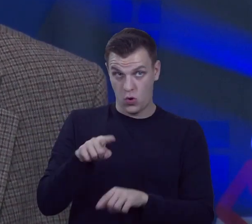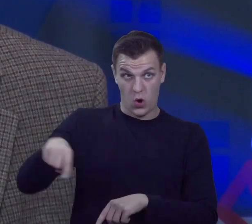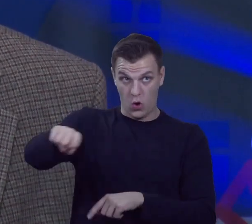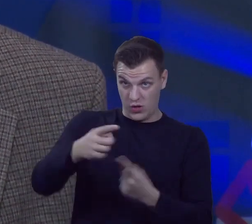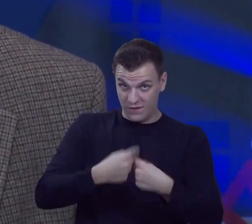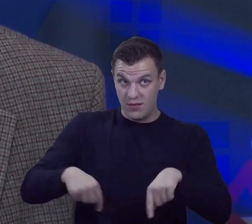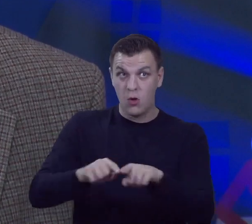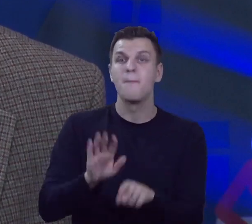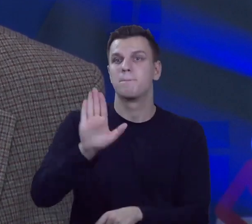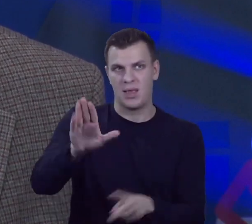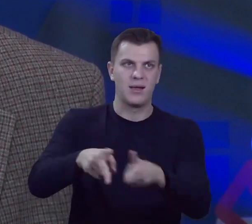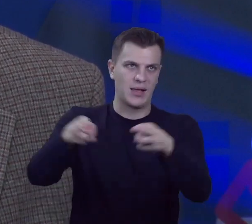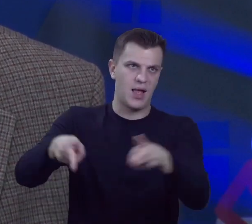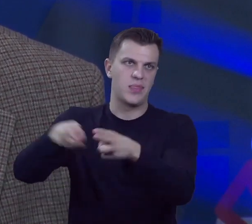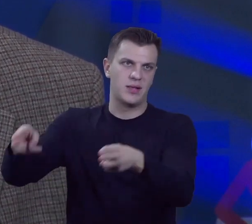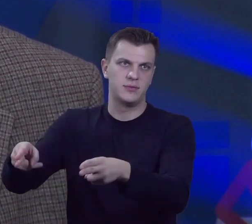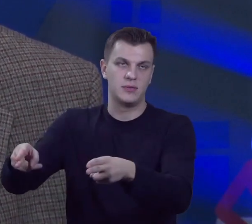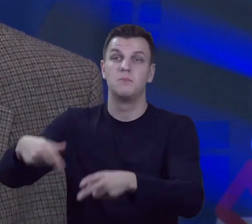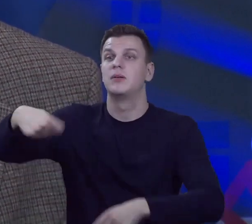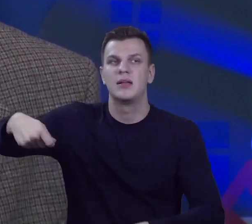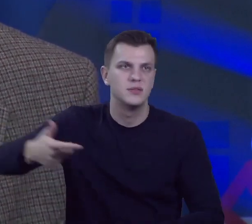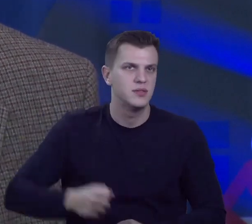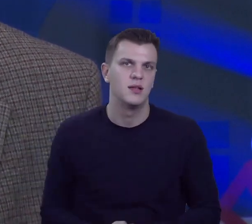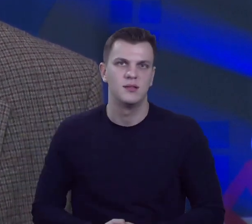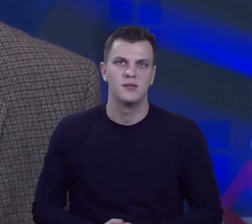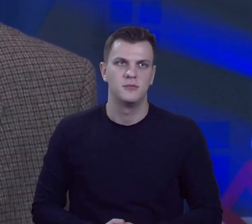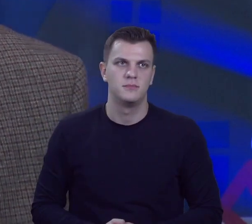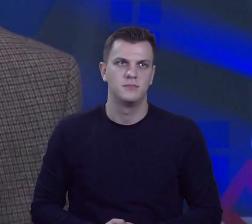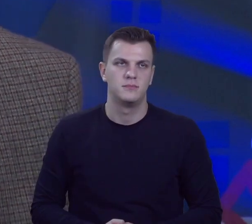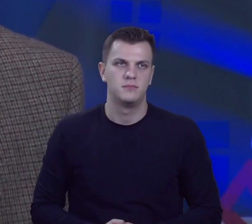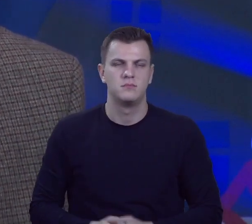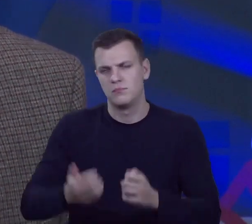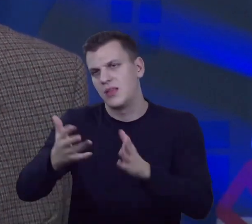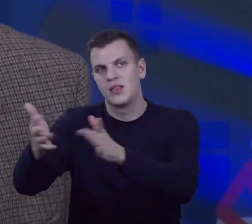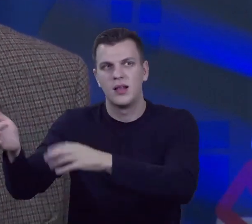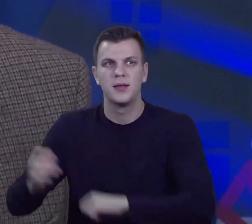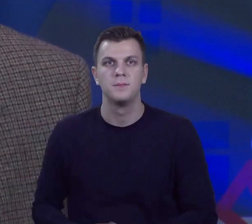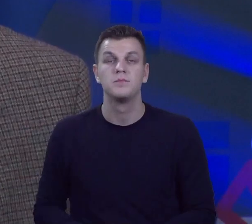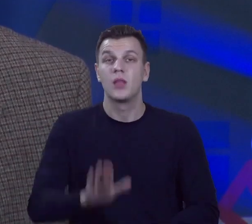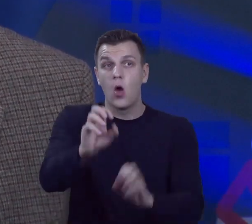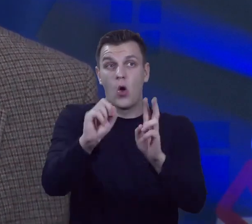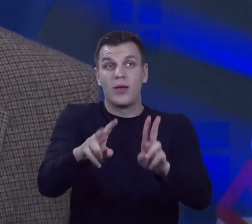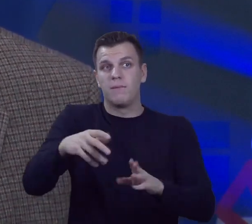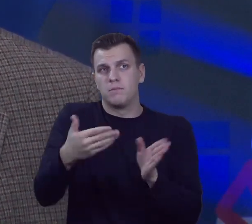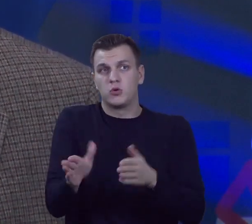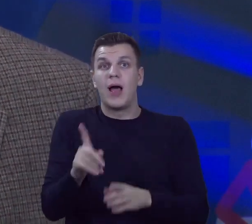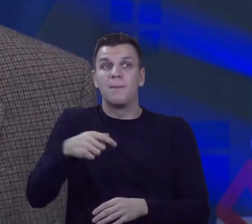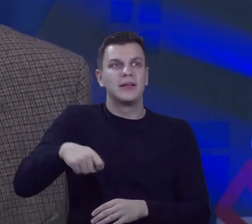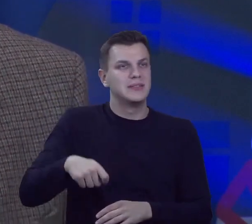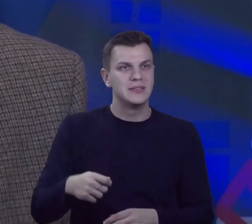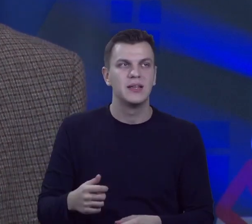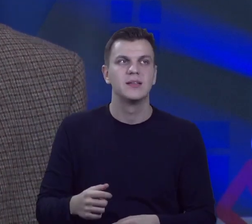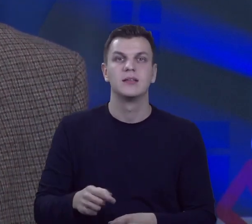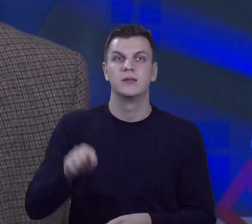Polsce ma kadencyjność. Prezydent kraju. Okej, porządku. Tylko ten prezydent jest tak naprawdę organem, który